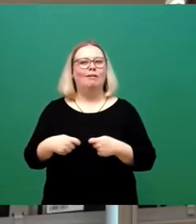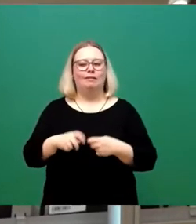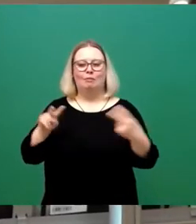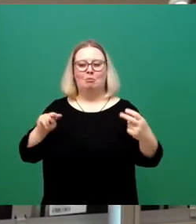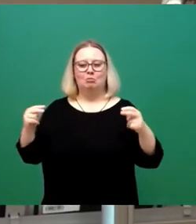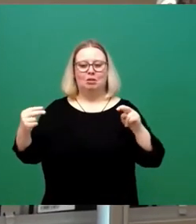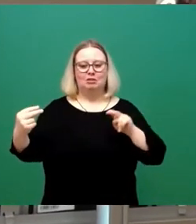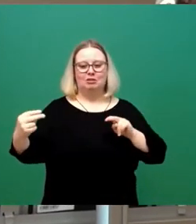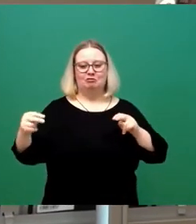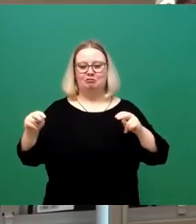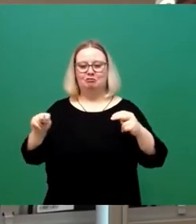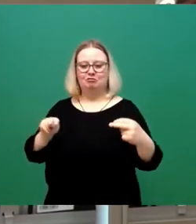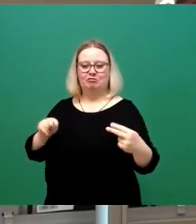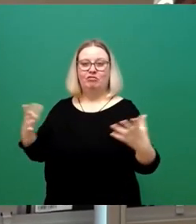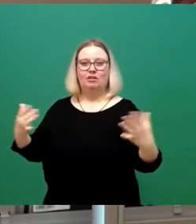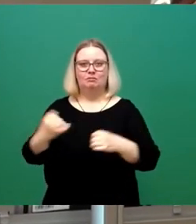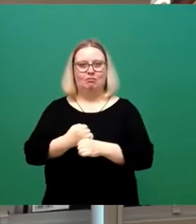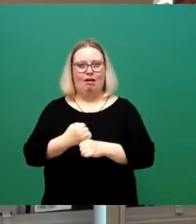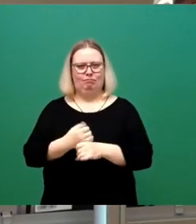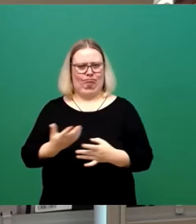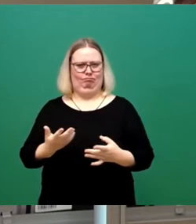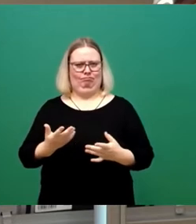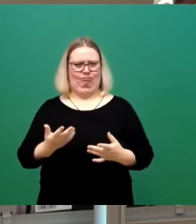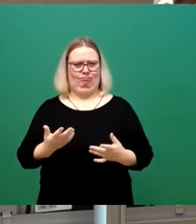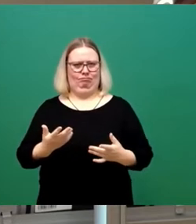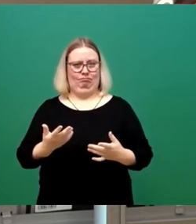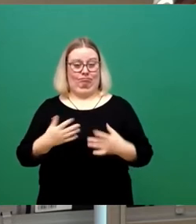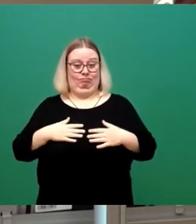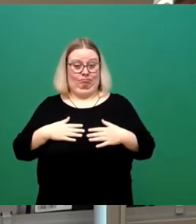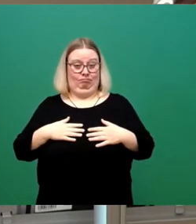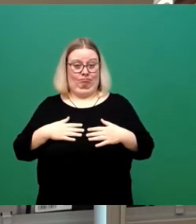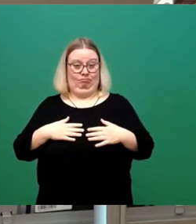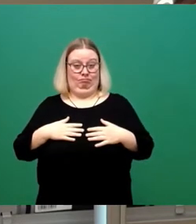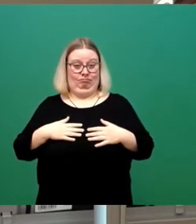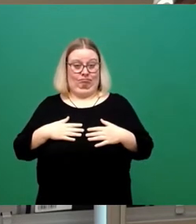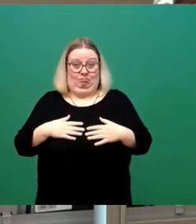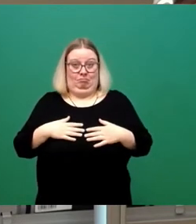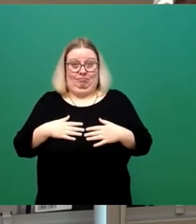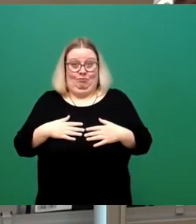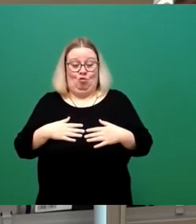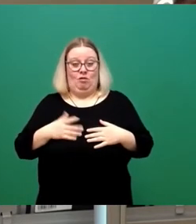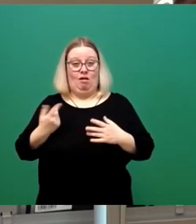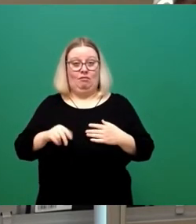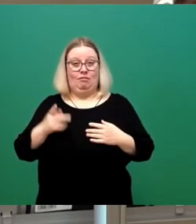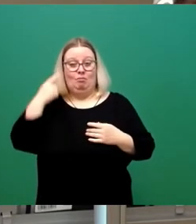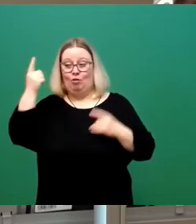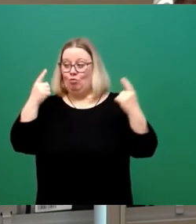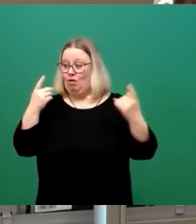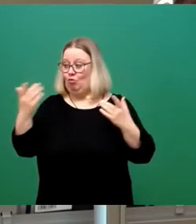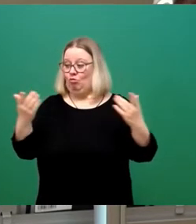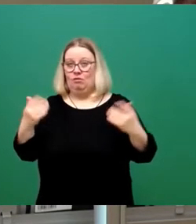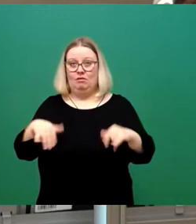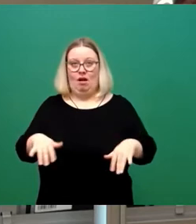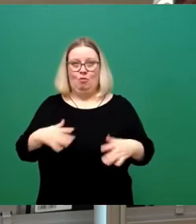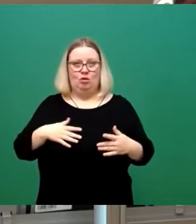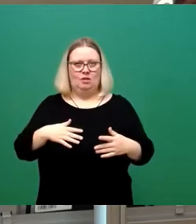gesprochen wird, was wir jetzt hier eigentlich zu beschließen haben, ich wüsste es ehrlich gesagt auch gerne, offensichtlich scheinen das ja alle ein bisschen anders zu sehen. Ich konnte jetzt aus